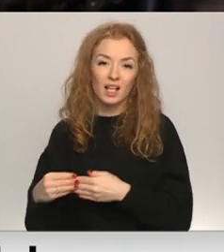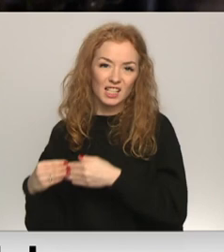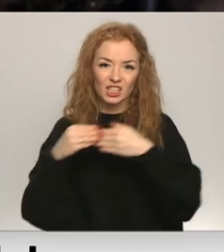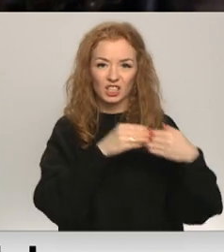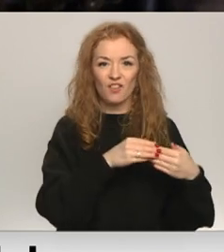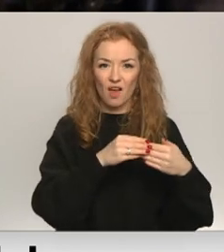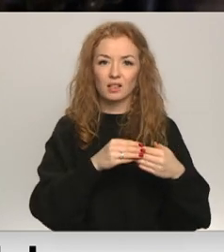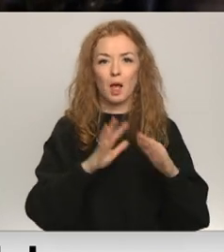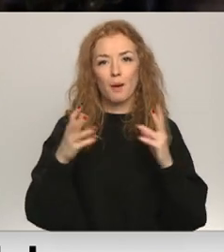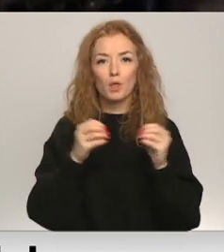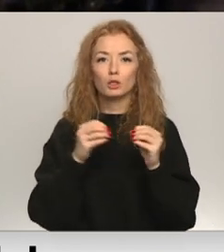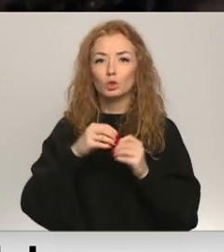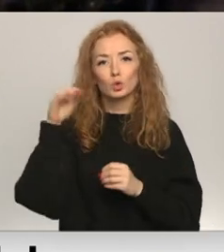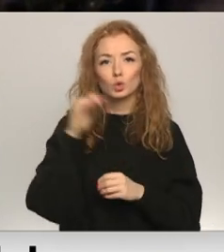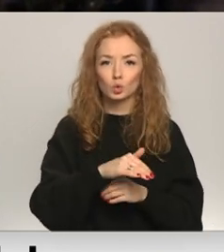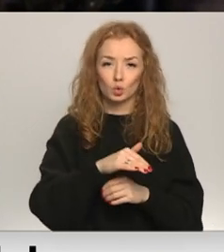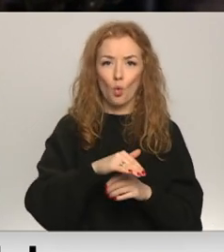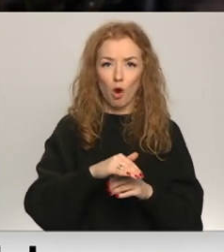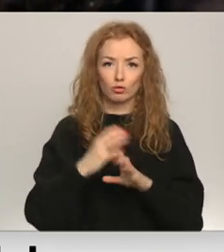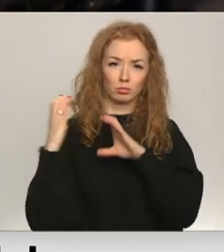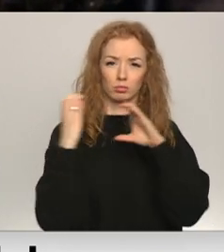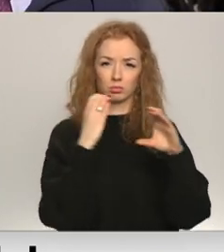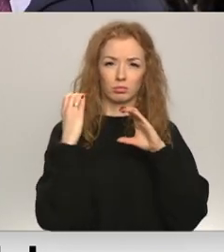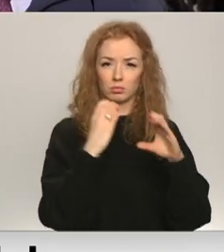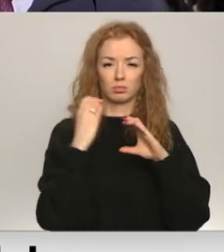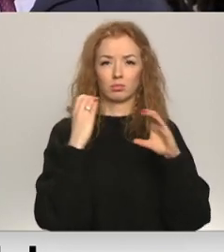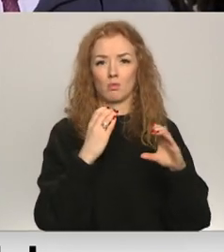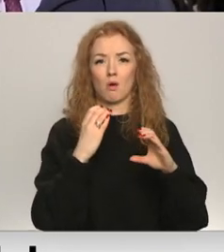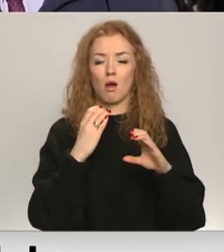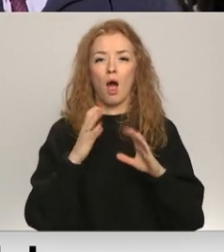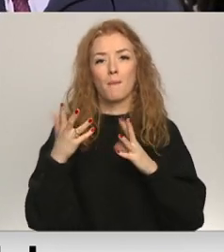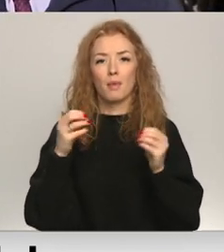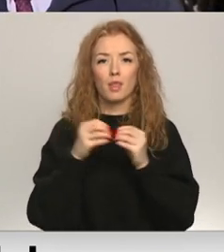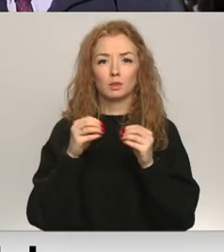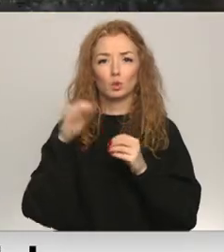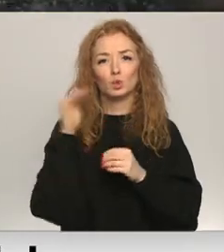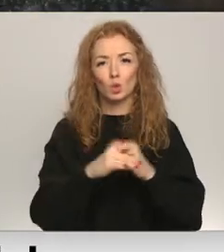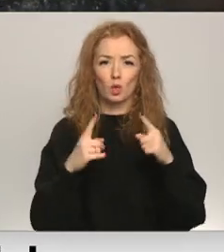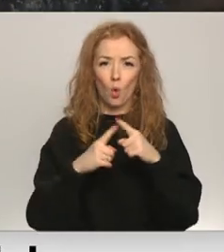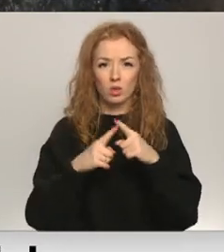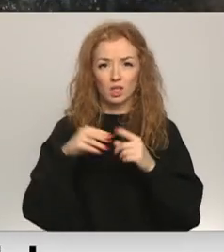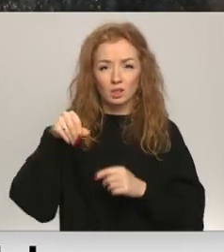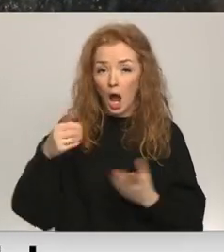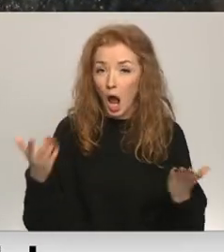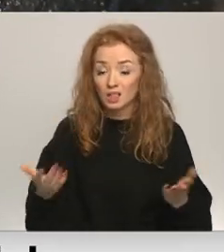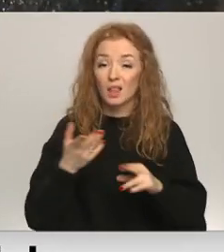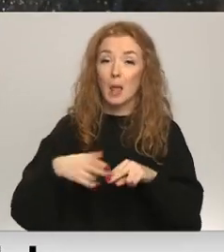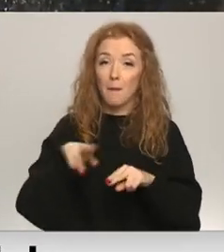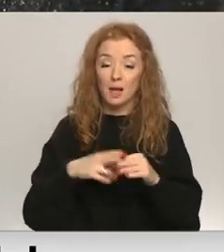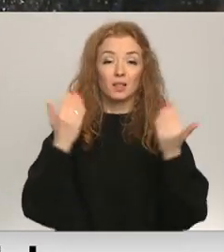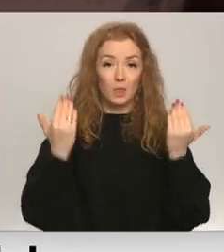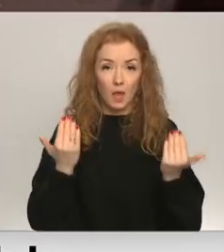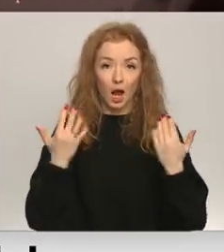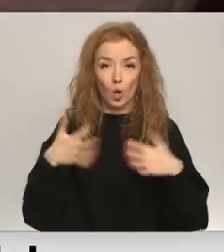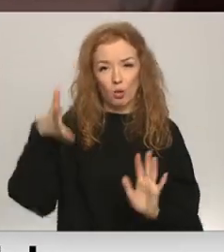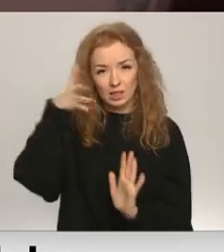kravu sniegu, bet 10 tūkstoši kravu sniegu. Nevis 5500 tonu sāles, bet 10 tūkstoši tonu sāles. Un tādā gadījumā jau tagad